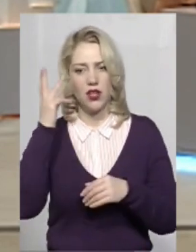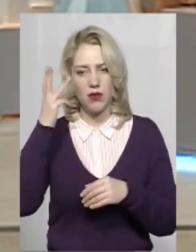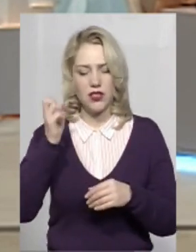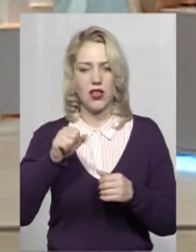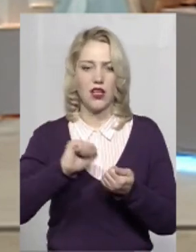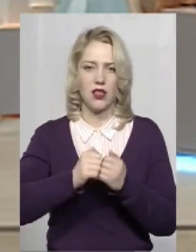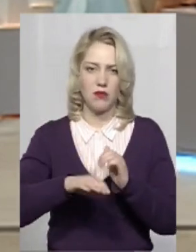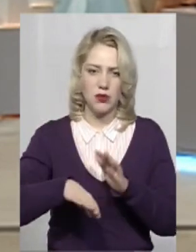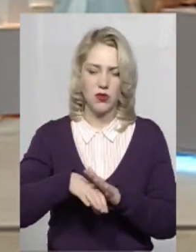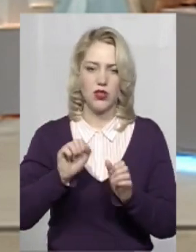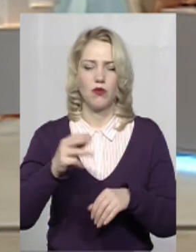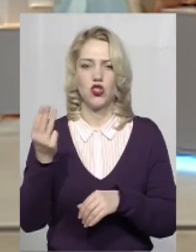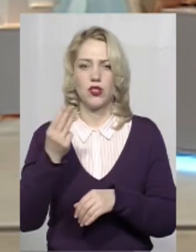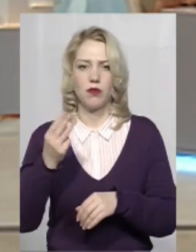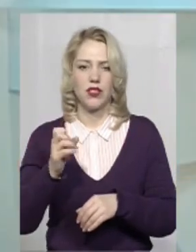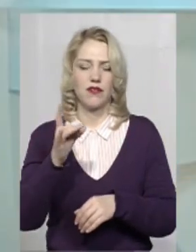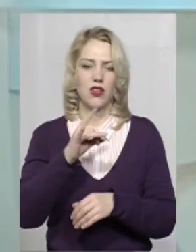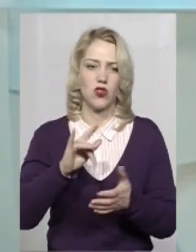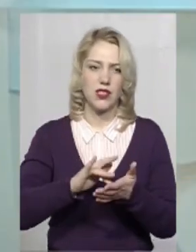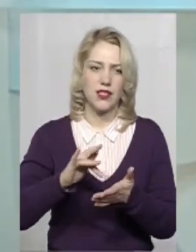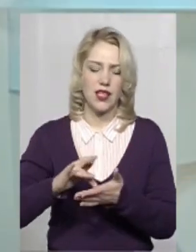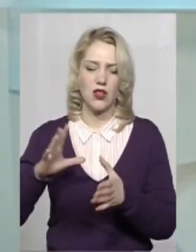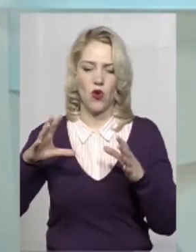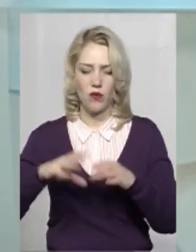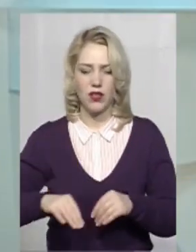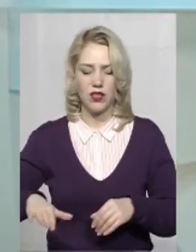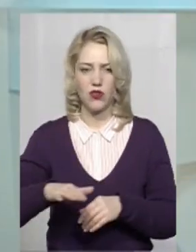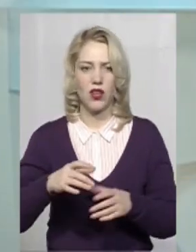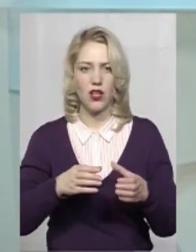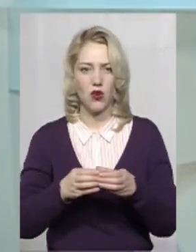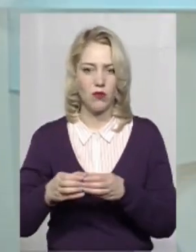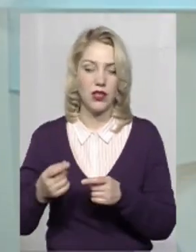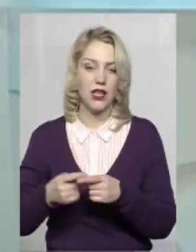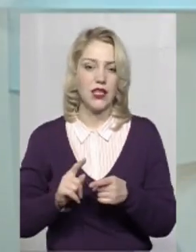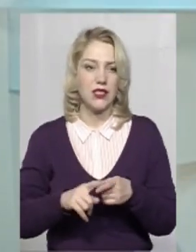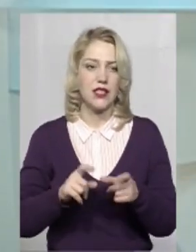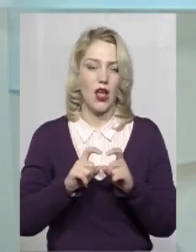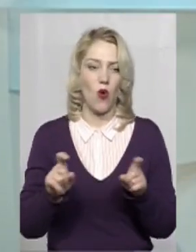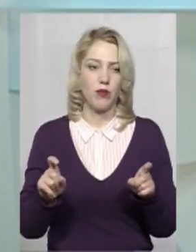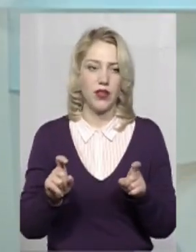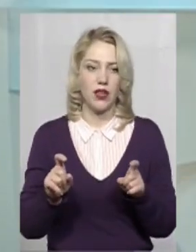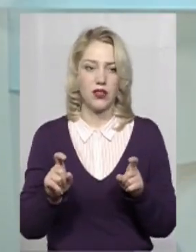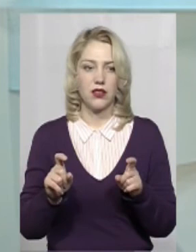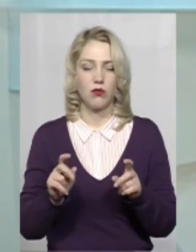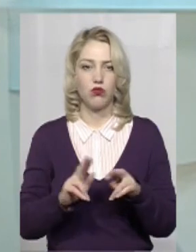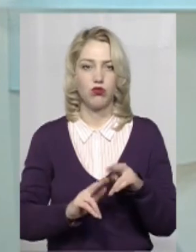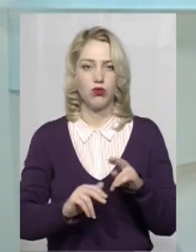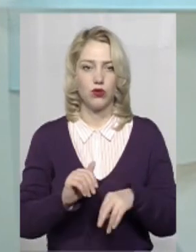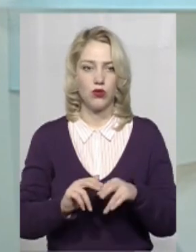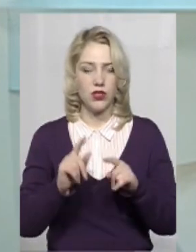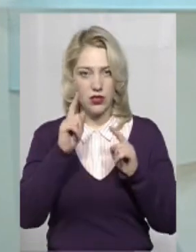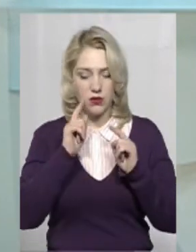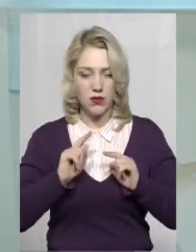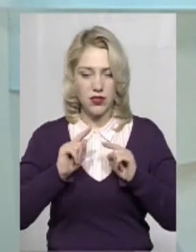їхати з Кам'янця, з Шепеттівки, з районних центрів, з об'єдних територіальних громад. Тобто цей об'єкт будується з